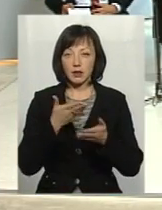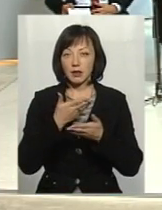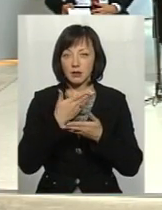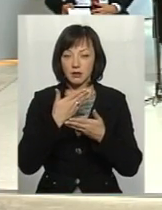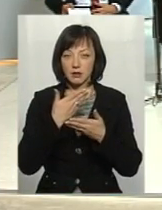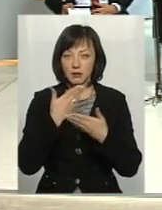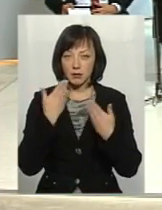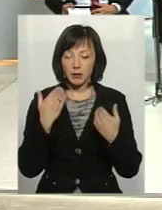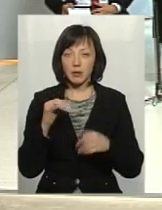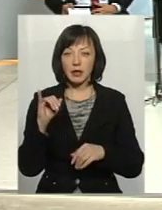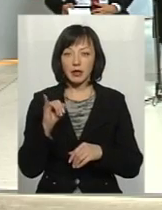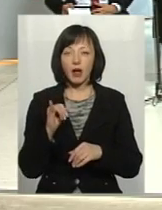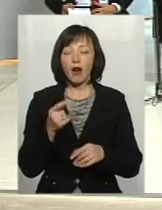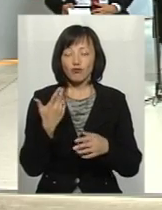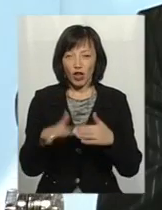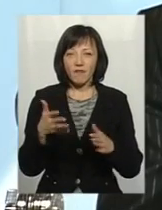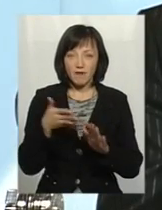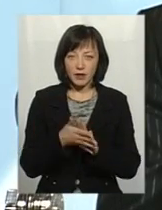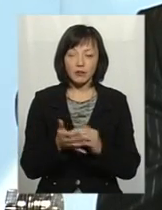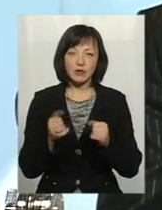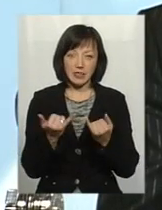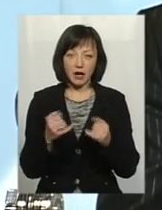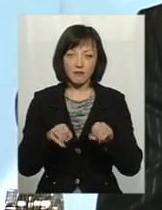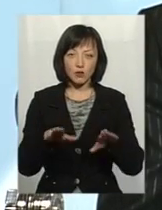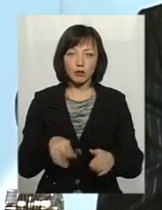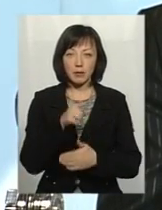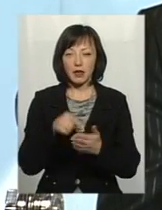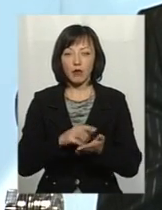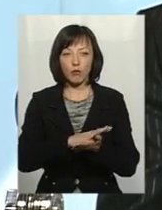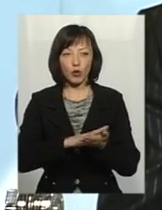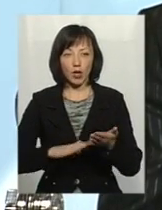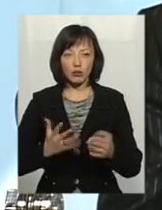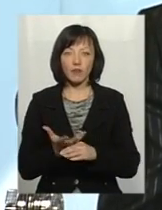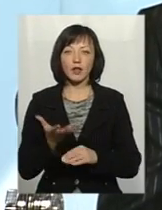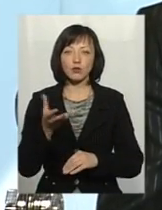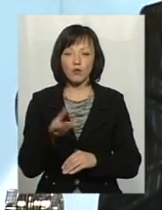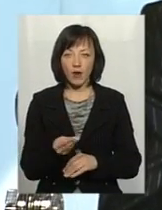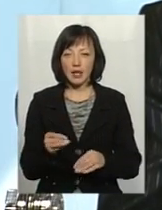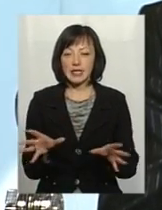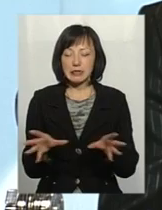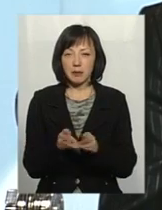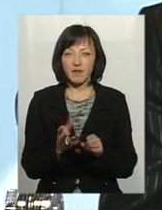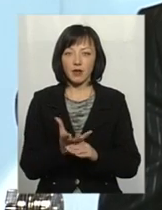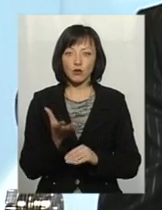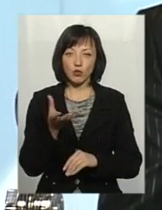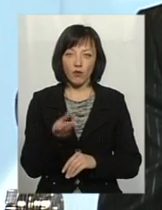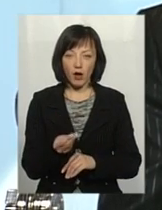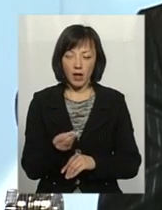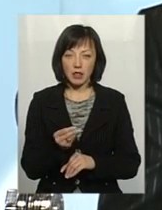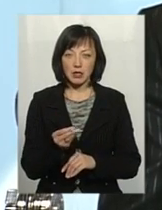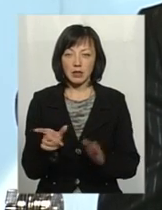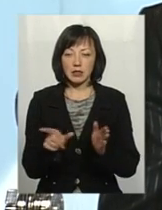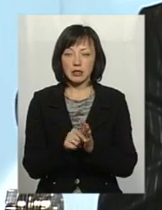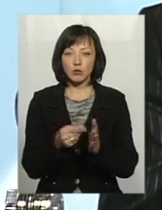на сьогоднішній день вирішується питання подальшого фінансування і співфінансування з